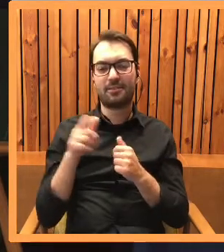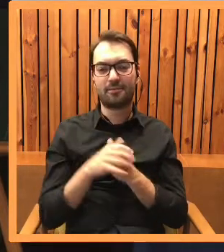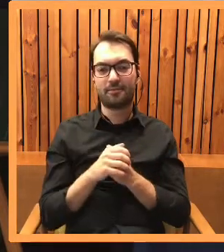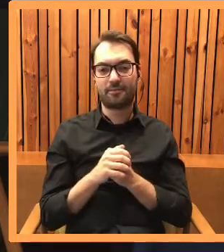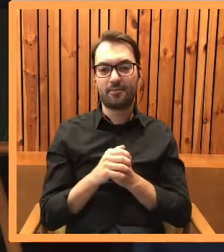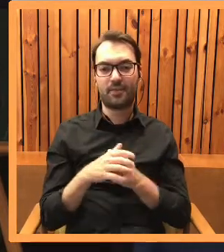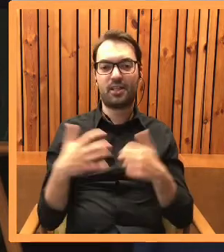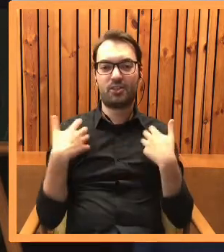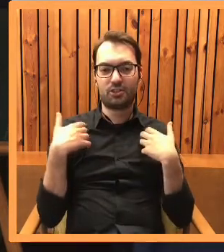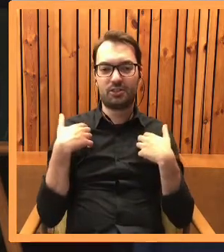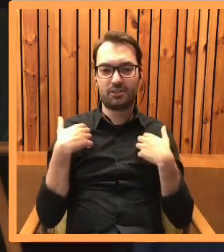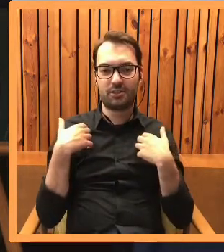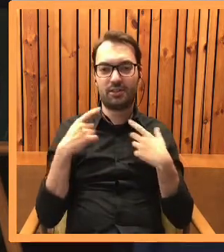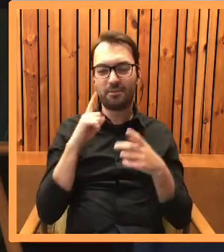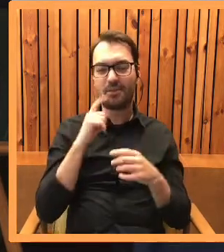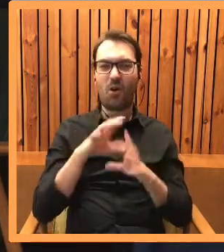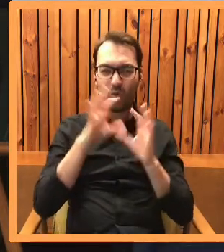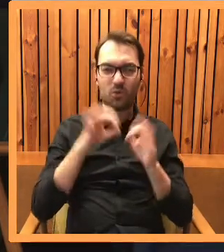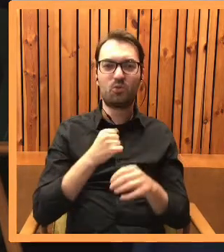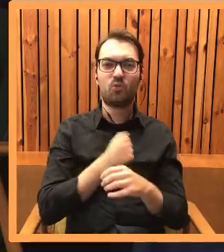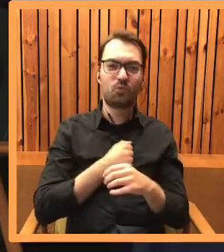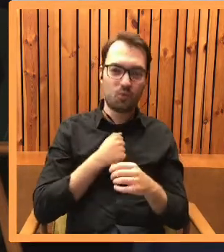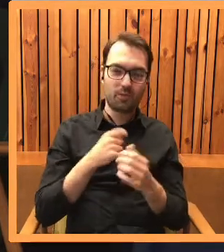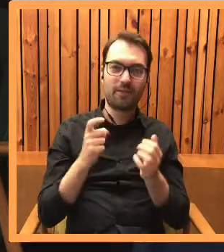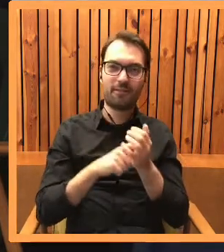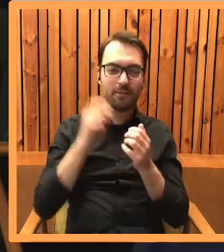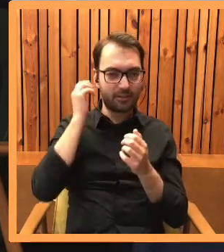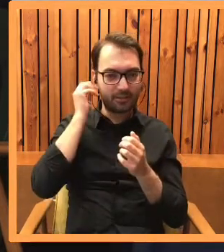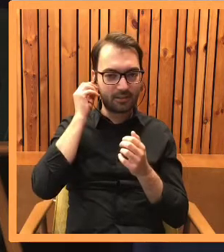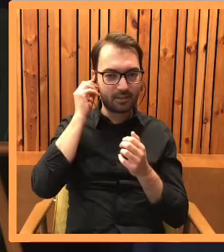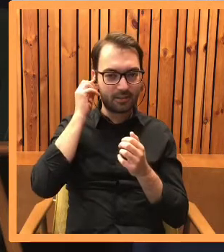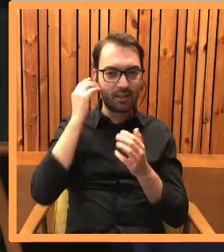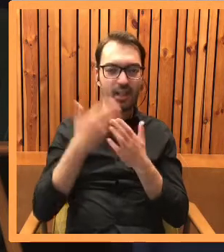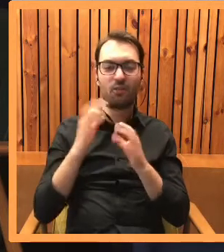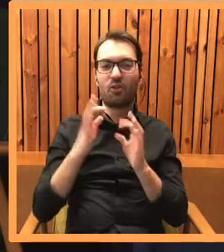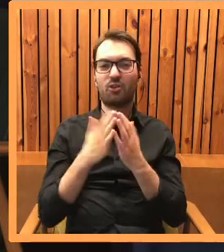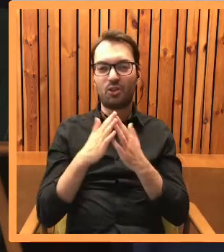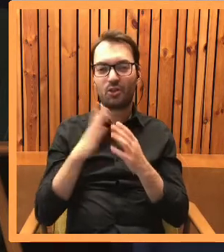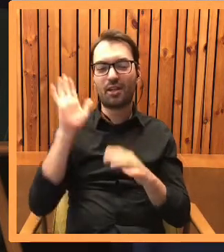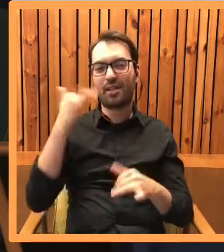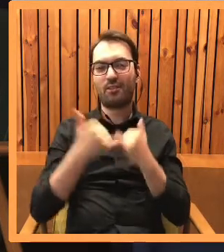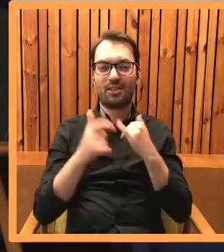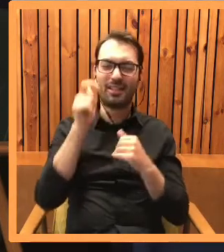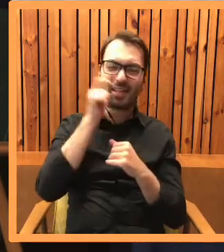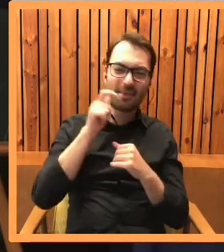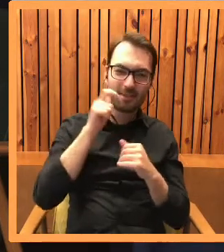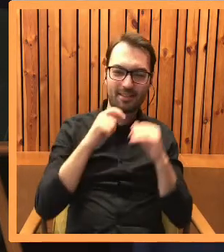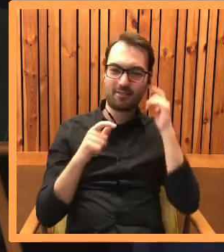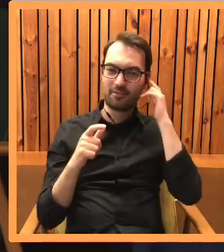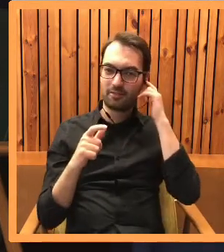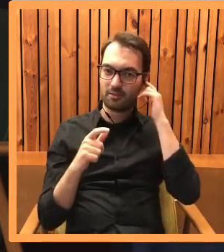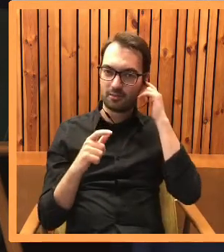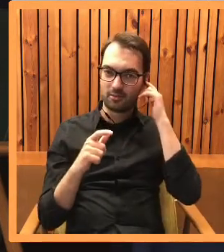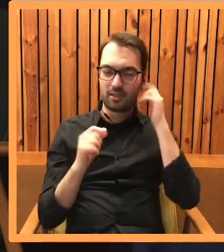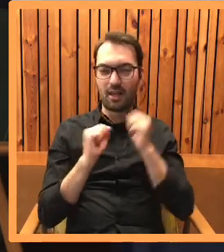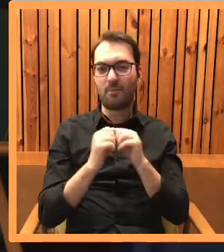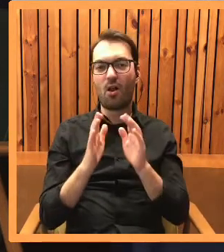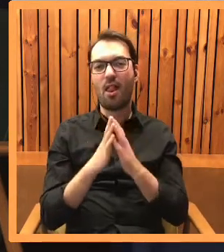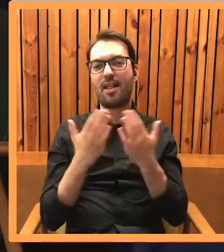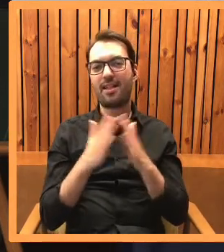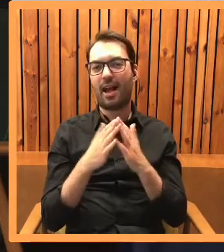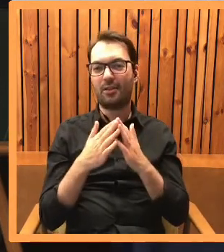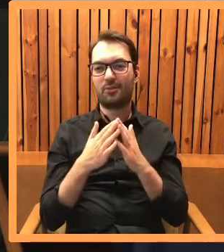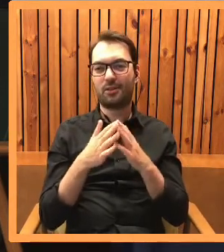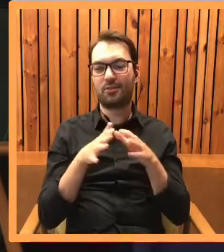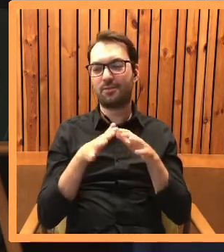że życie jest wystarczająco smutne i wymagające i zawsze w twoich książkach, nawet jeżeli jest to kryminał, czy taka literatura, w